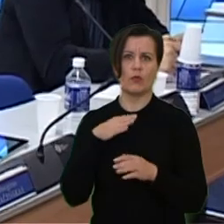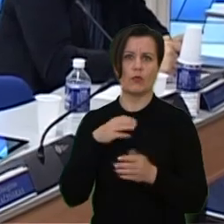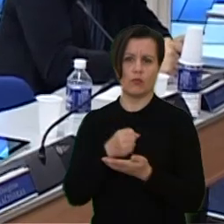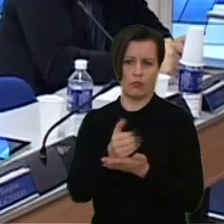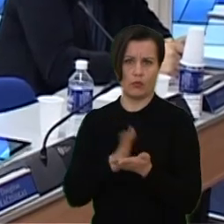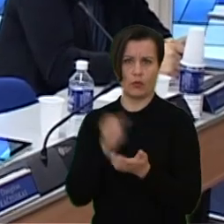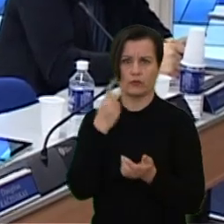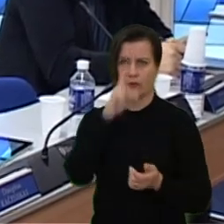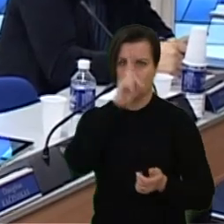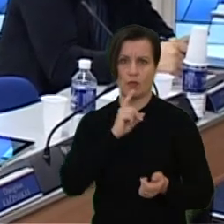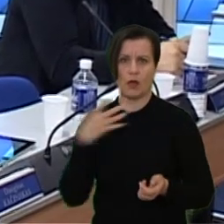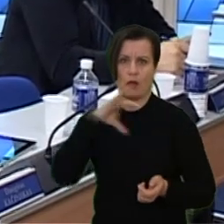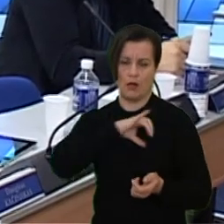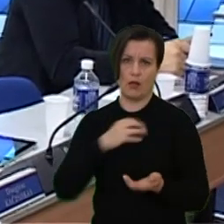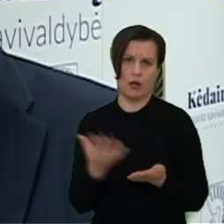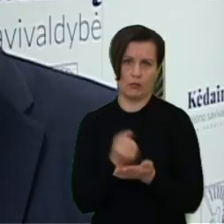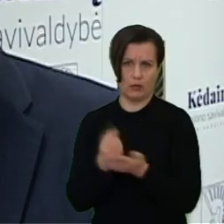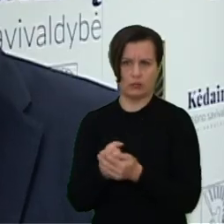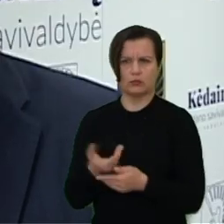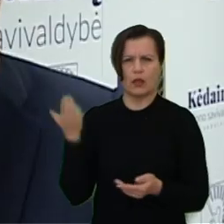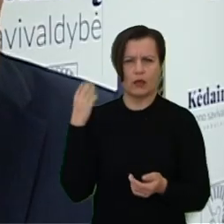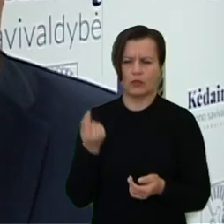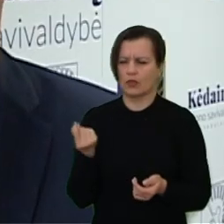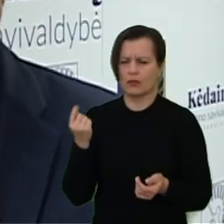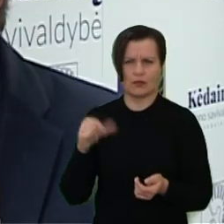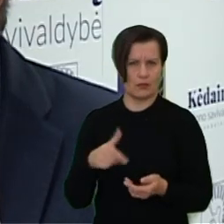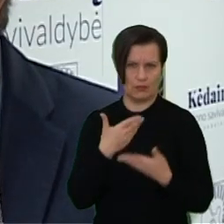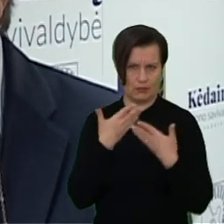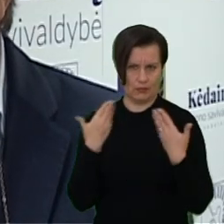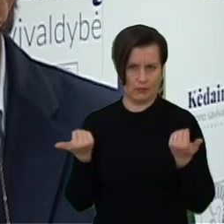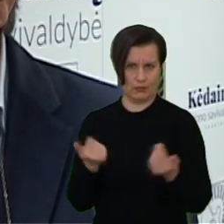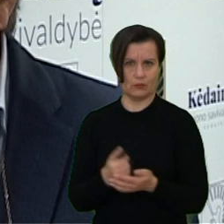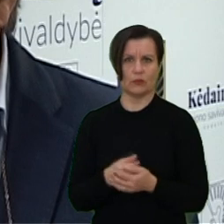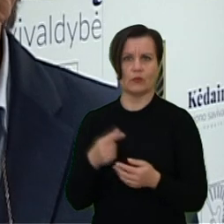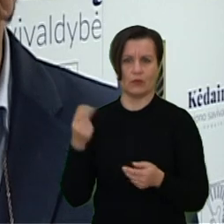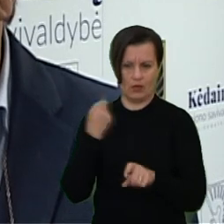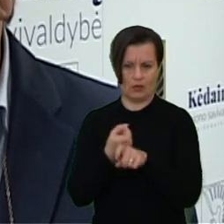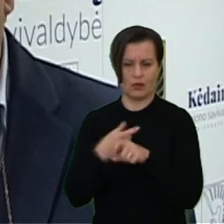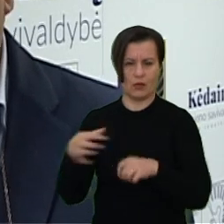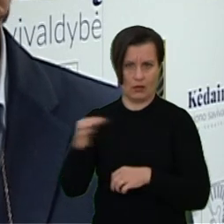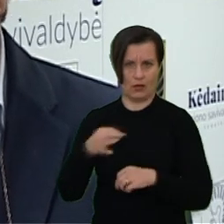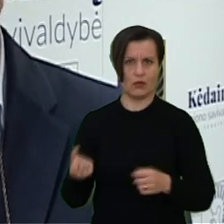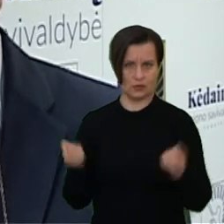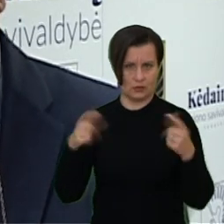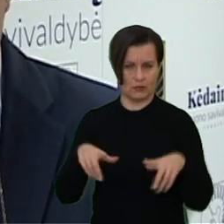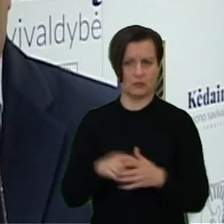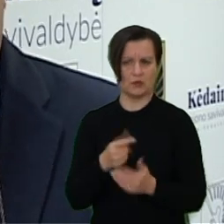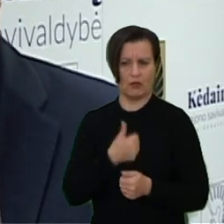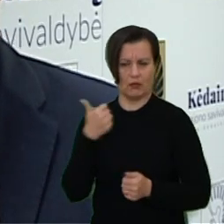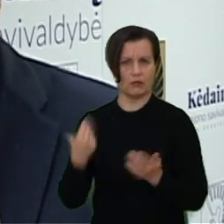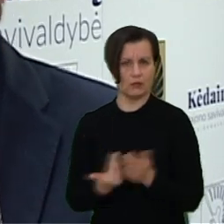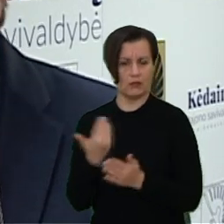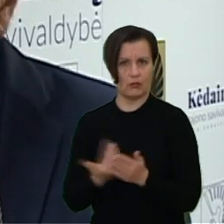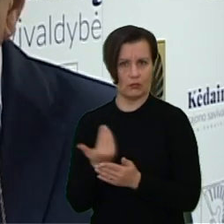mėnesių atlyginimus, ko nebuvo dar niekat, niekat nebuvo mūsų kėdainių rajono savo valdybėje. Tai tikrai gerai žiniaplius